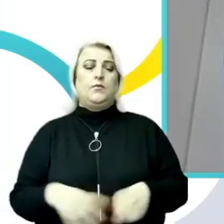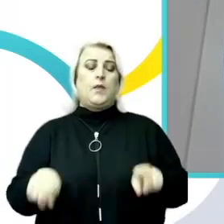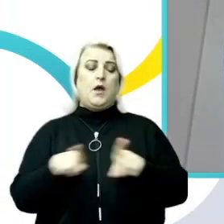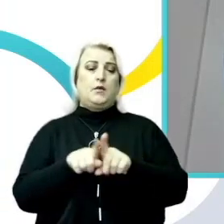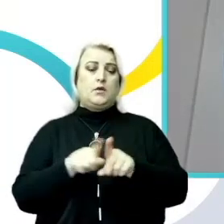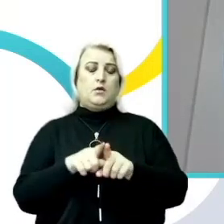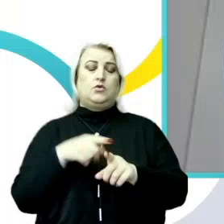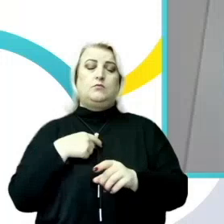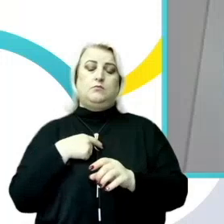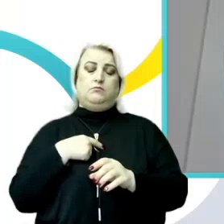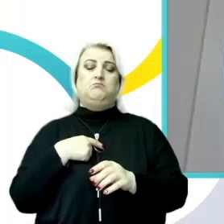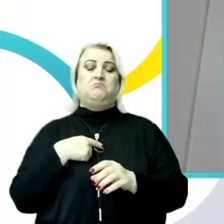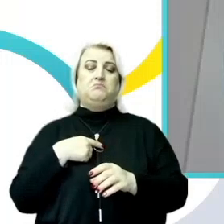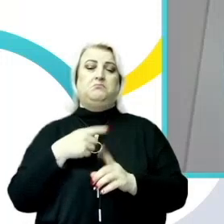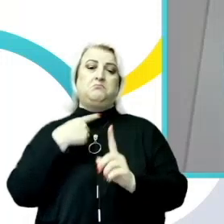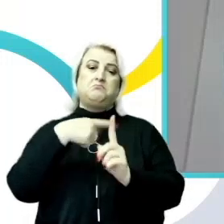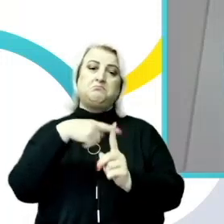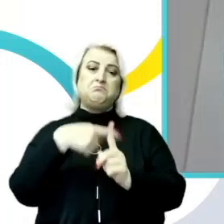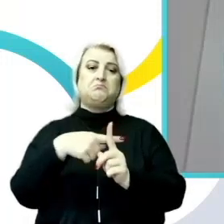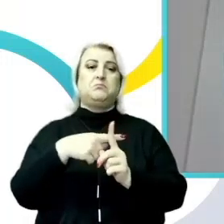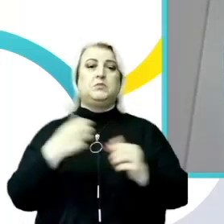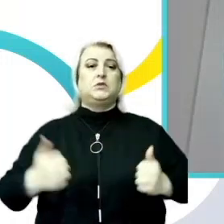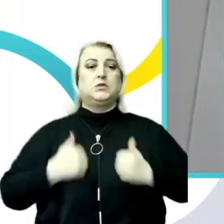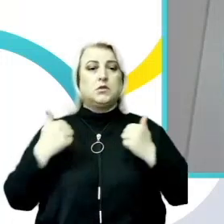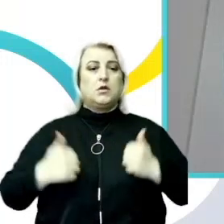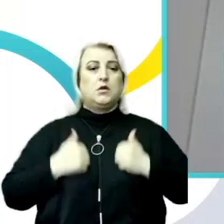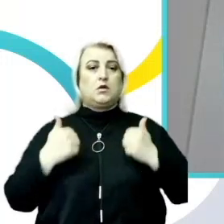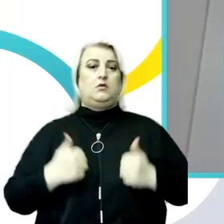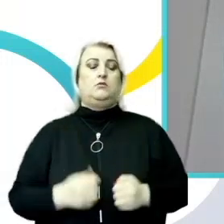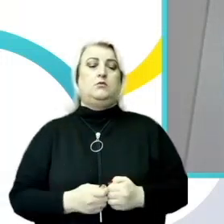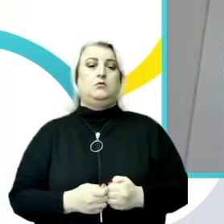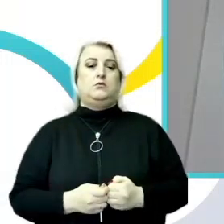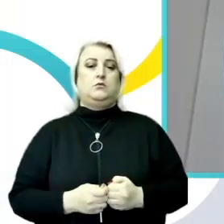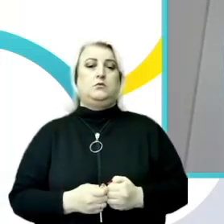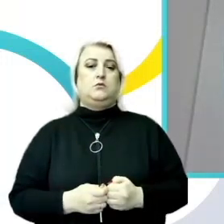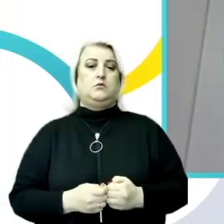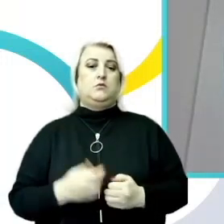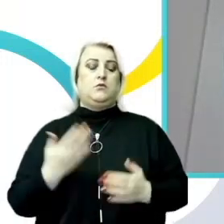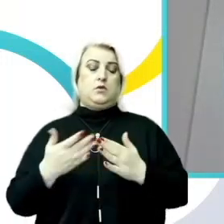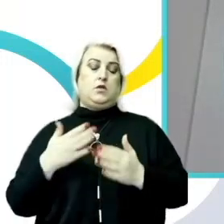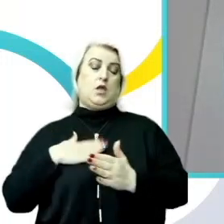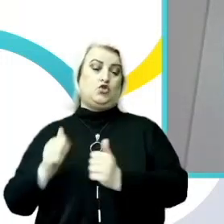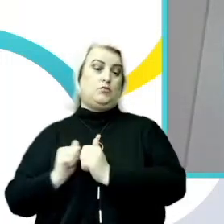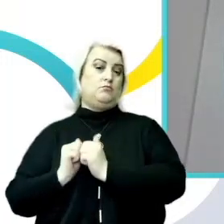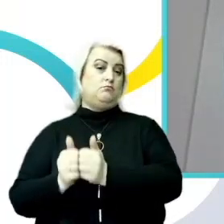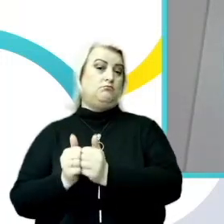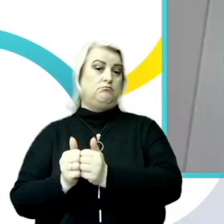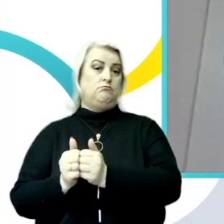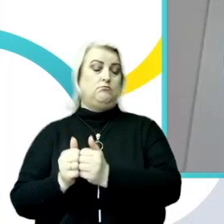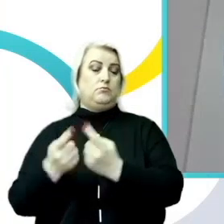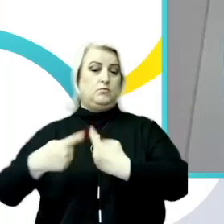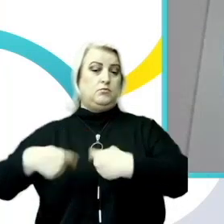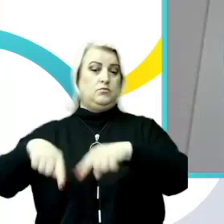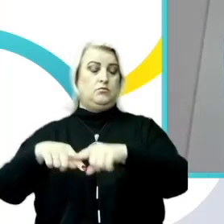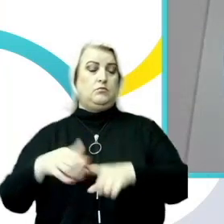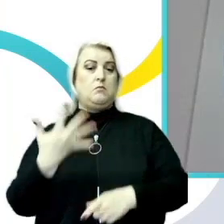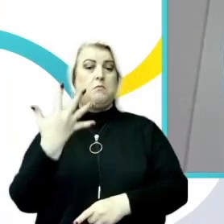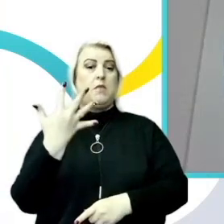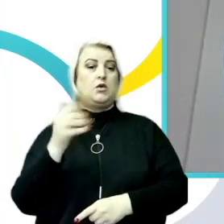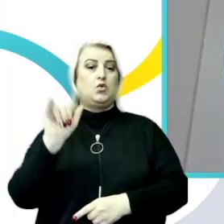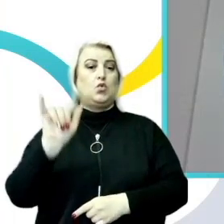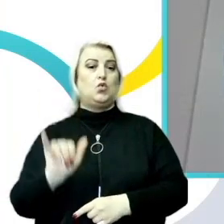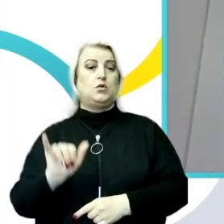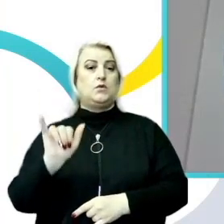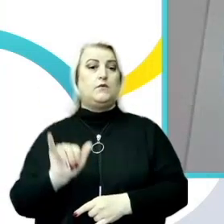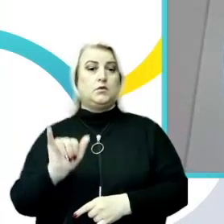eforturile care au fost întreprinse de, dacă pot să zic așa, lina de partenerii noștri, cele cinci universități care s-au